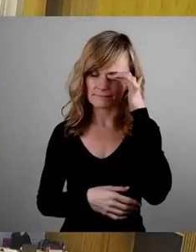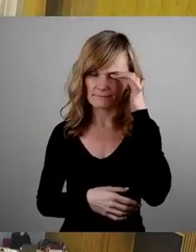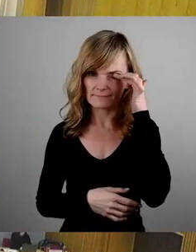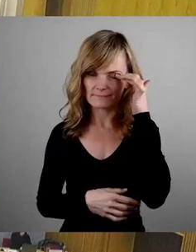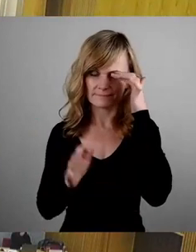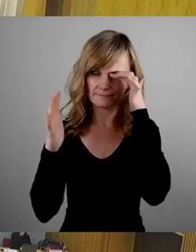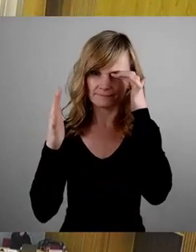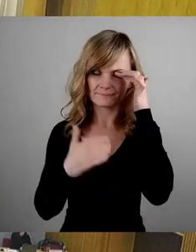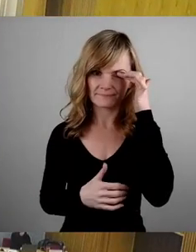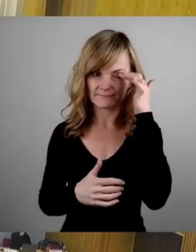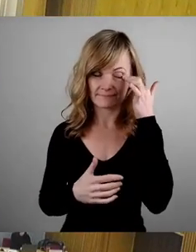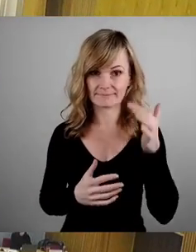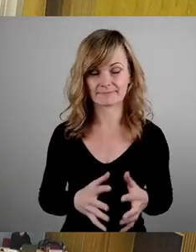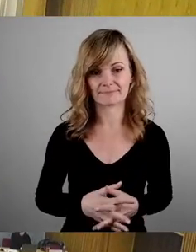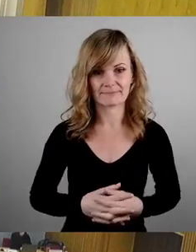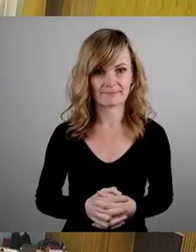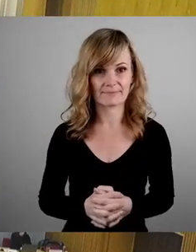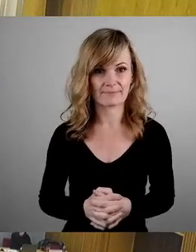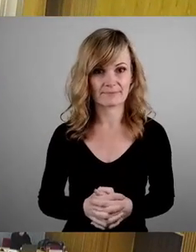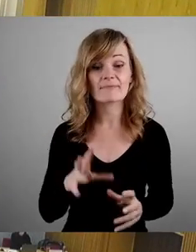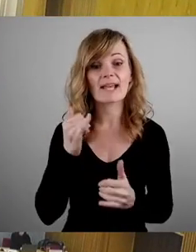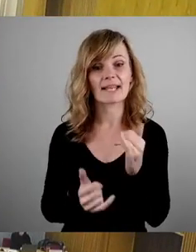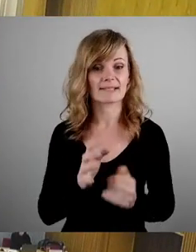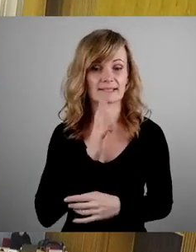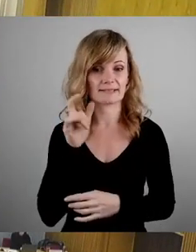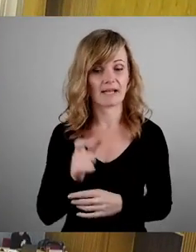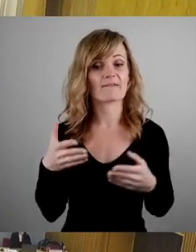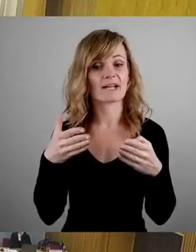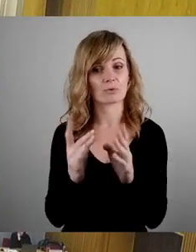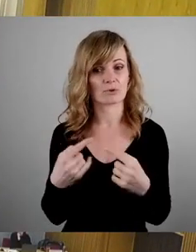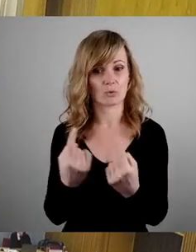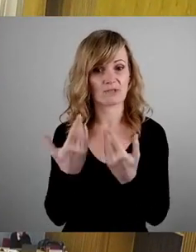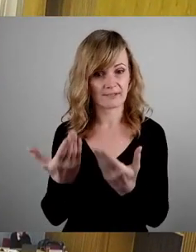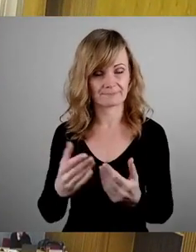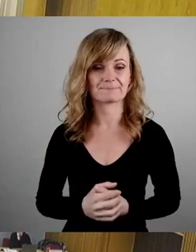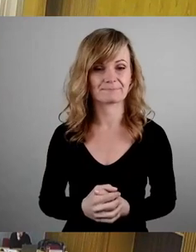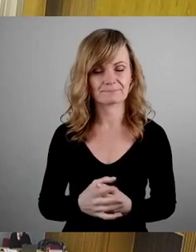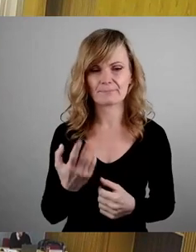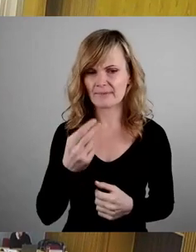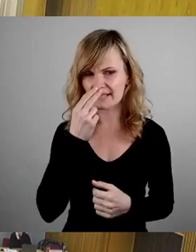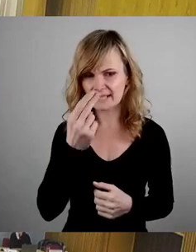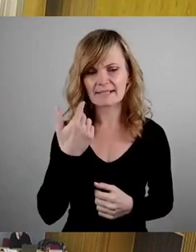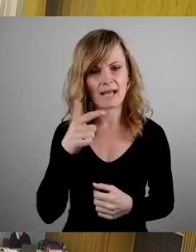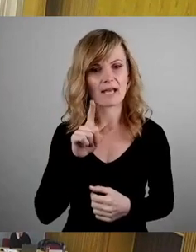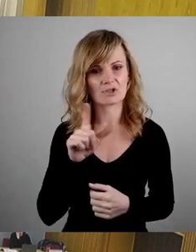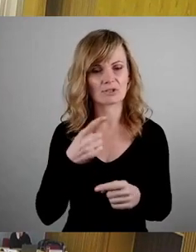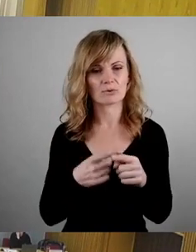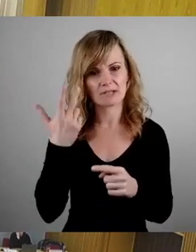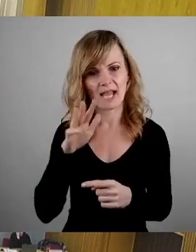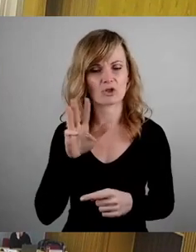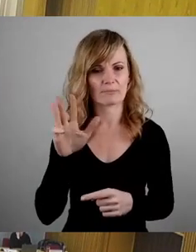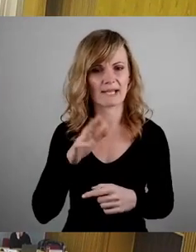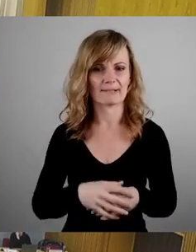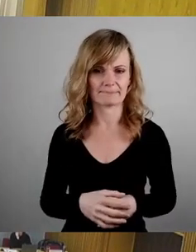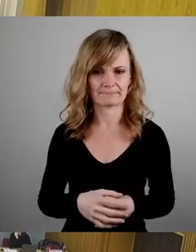Gut, und dann letzte Rednerin in der Fraktionsrunde zunächst. Ich habe gesehen, Herr Lanschinski und Herrn Schmählich. Pia Borgow,